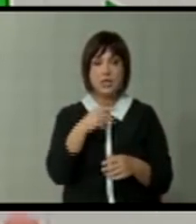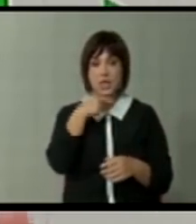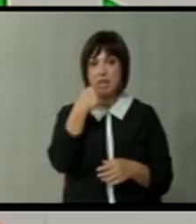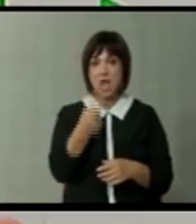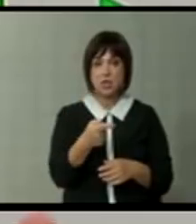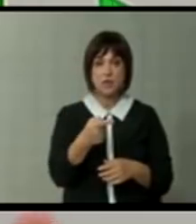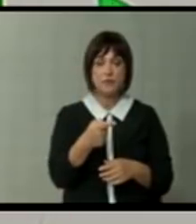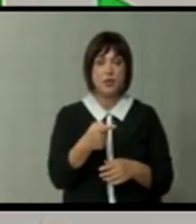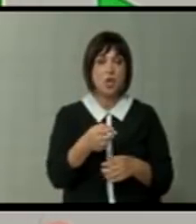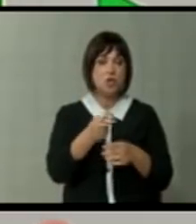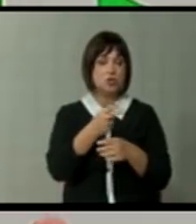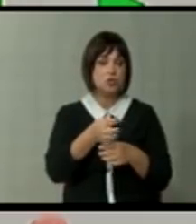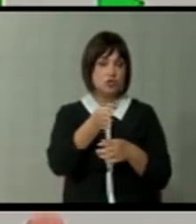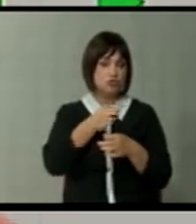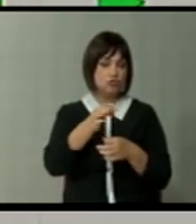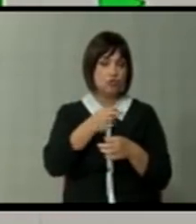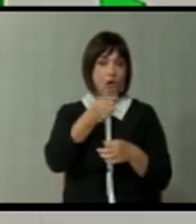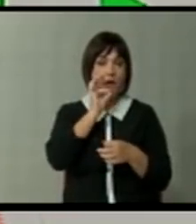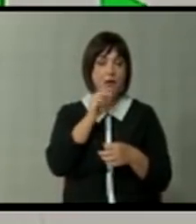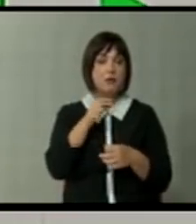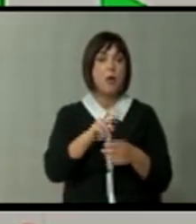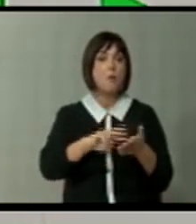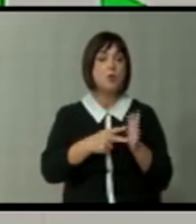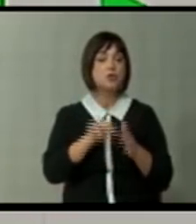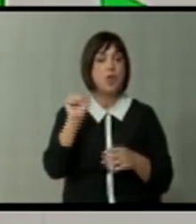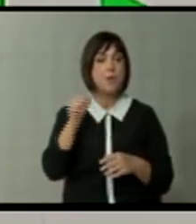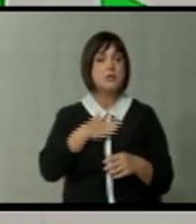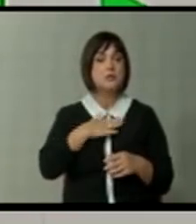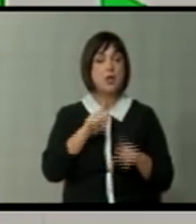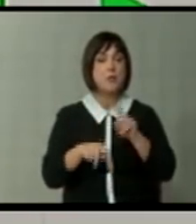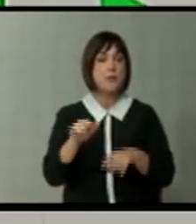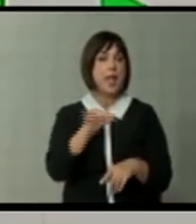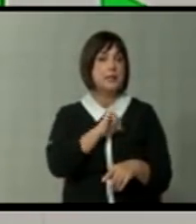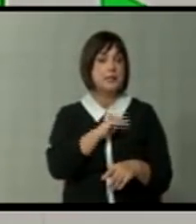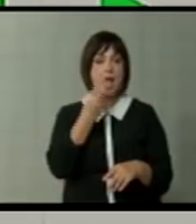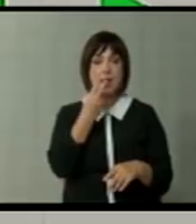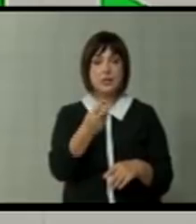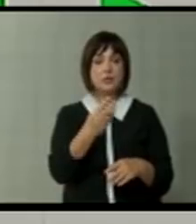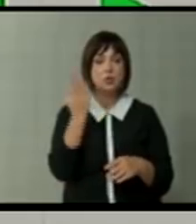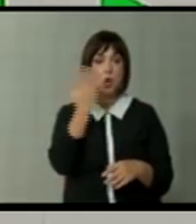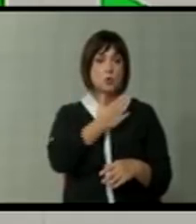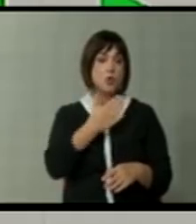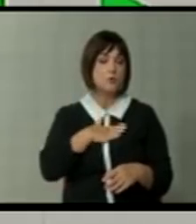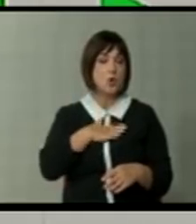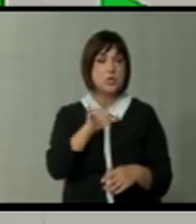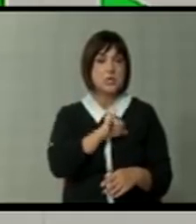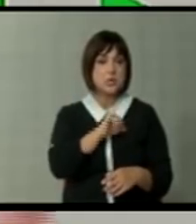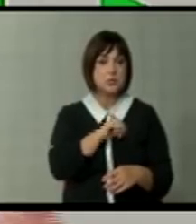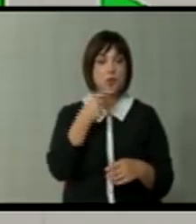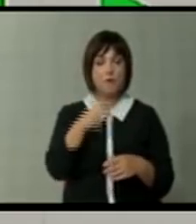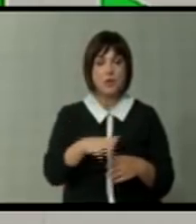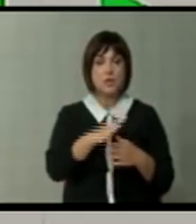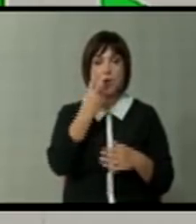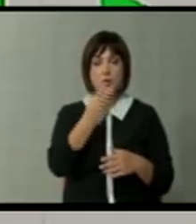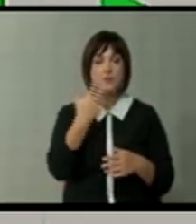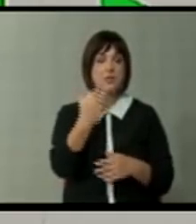ги речам чајанки, а чајанки ги викам. Значи, политичките партии си имаат одредни интереси. Они гледат да си го остварат интересот. И тоа, ако гледаме,